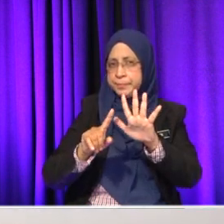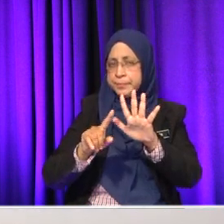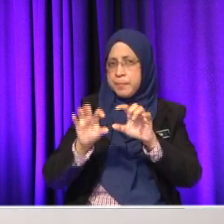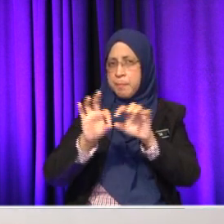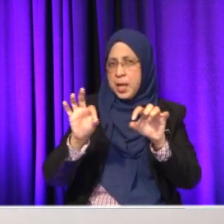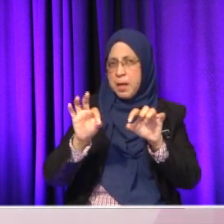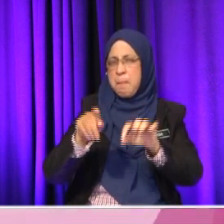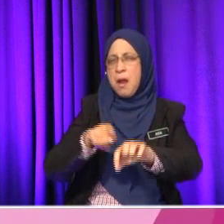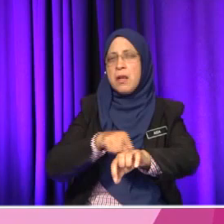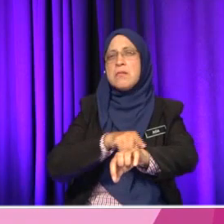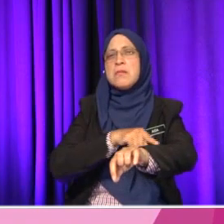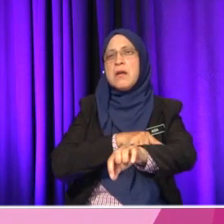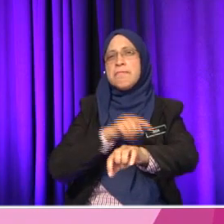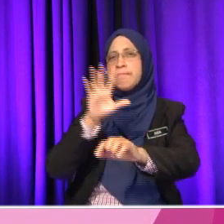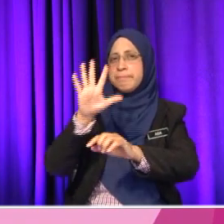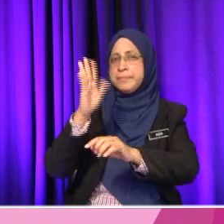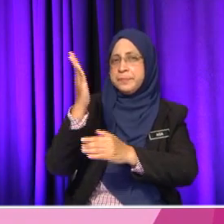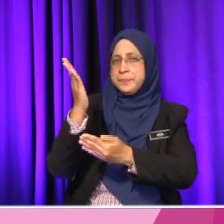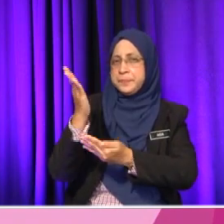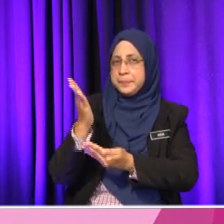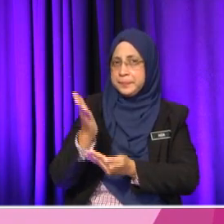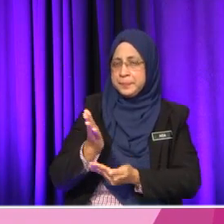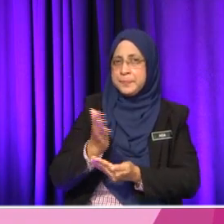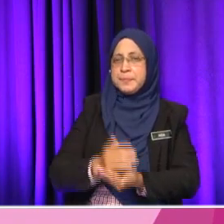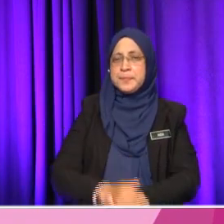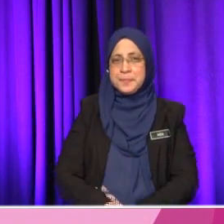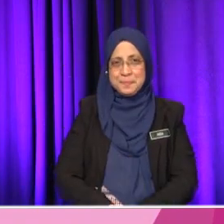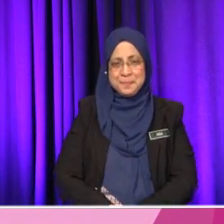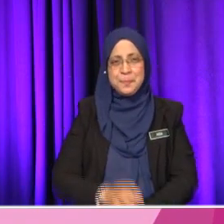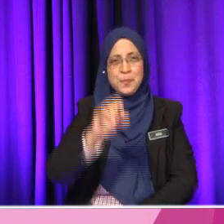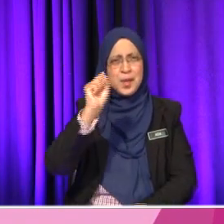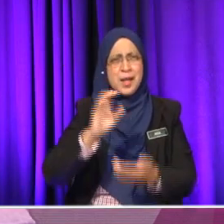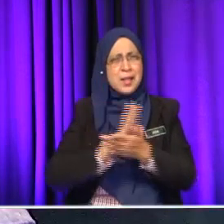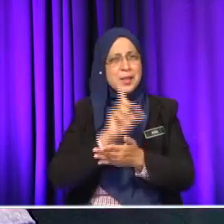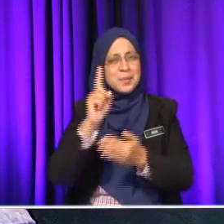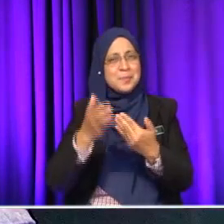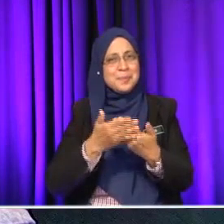pipe salih terlalu panjang. lima markah, Senang yang semua soalan. So, kertas satu, memang macam ni.